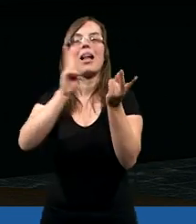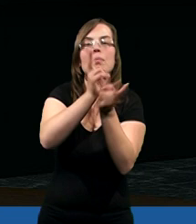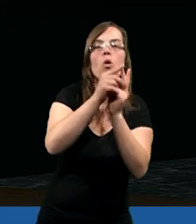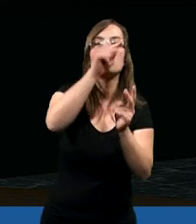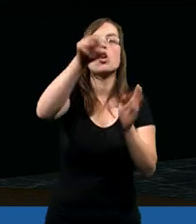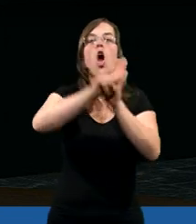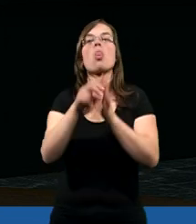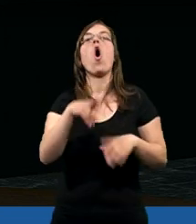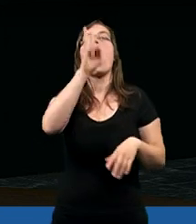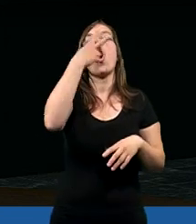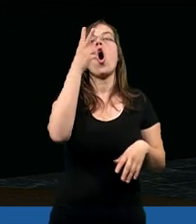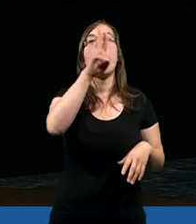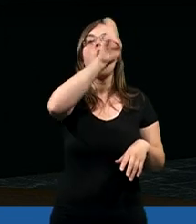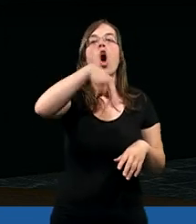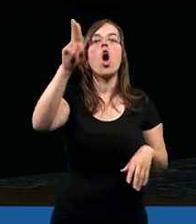spotkanie do Norwegii.